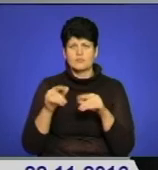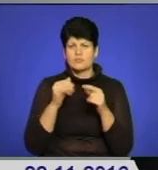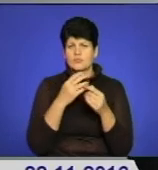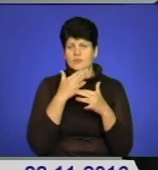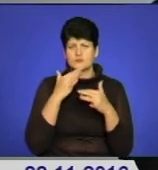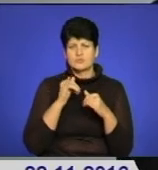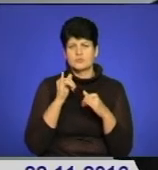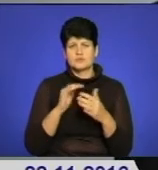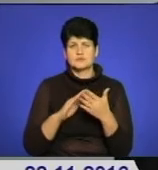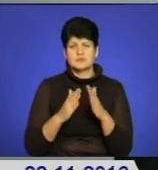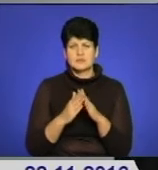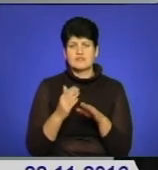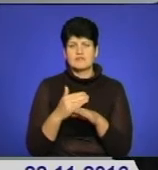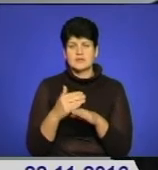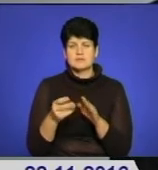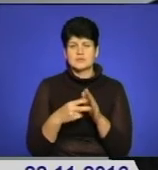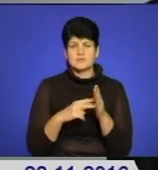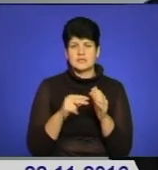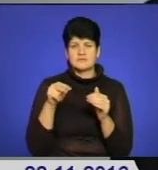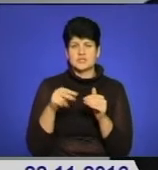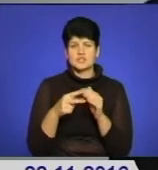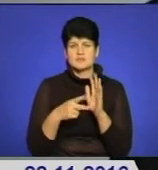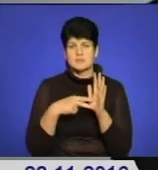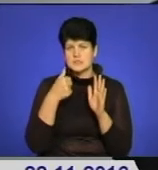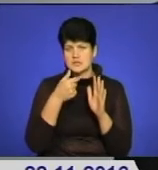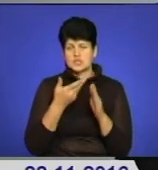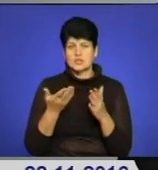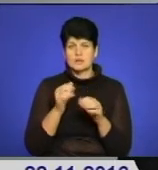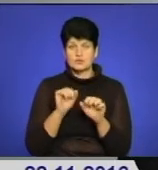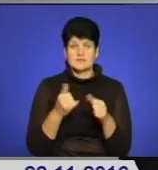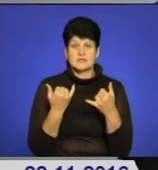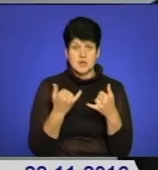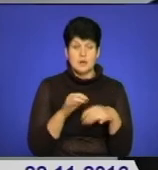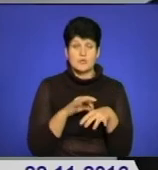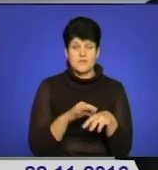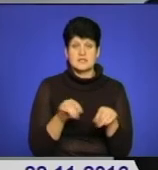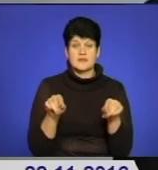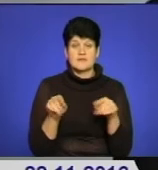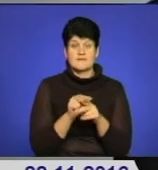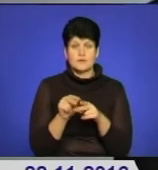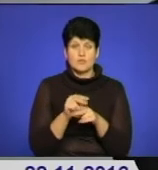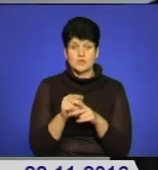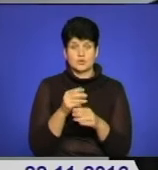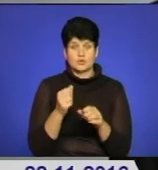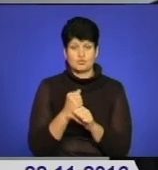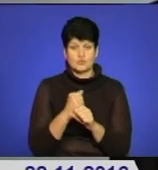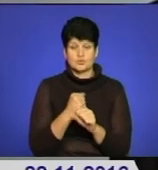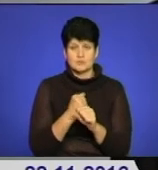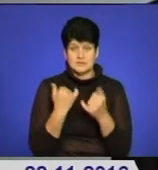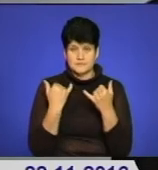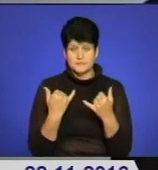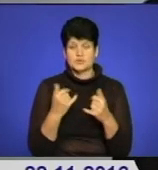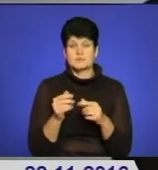виділити, спланувати на 2017 рік, і чи є можливість зараз провести ті відновлювання і ремонтні роботи, для того, щоб